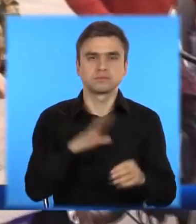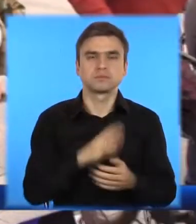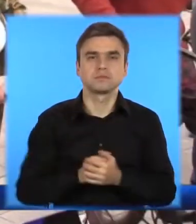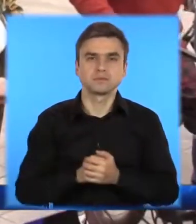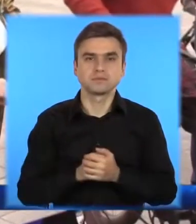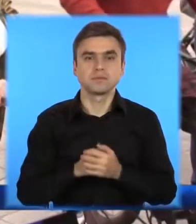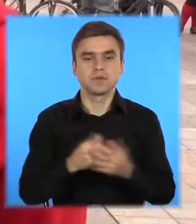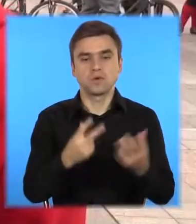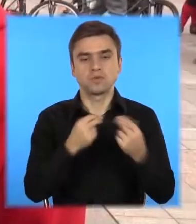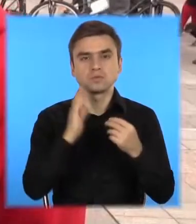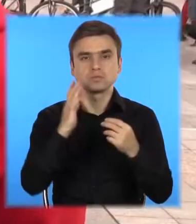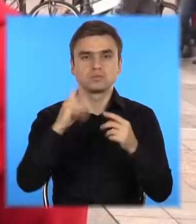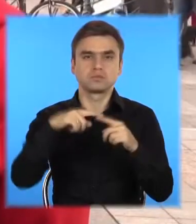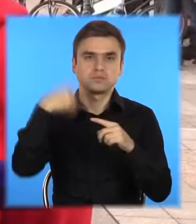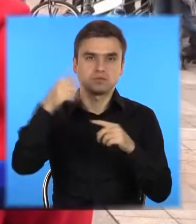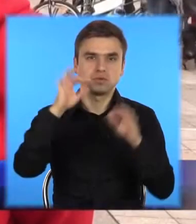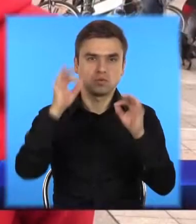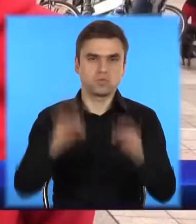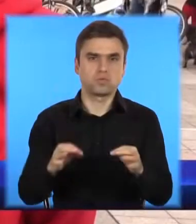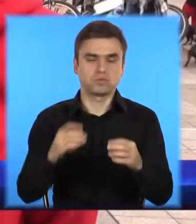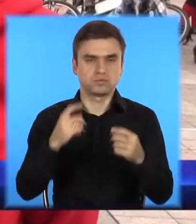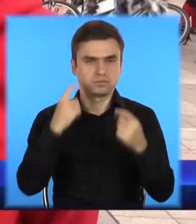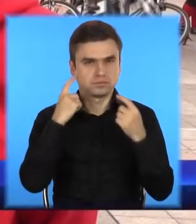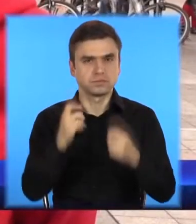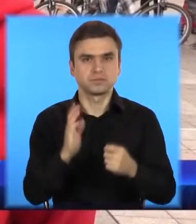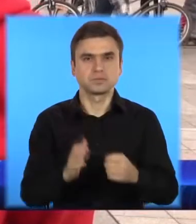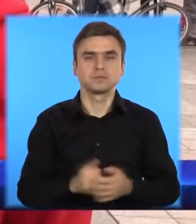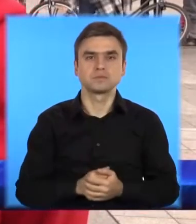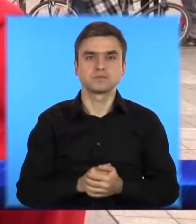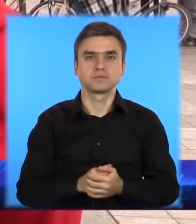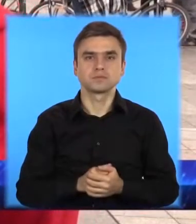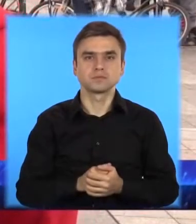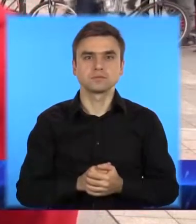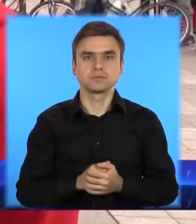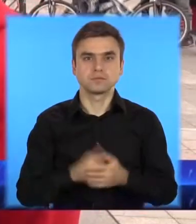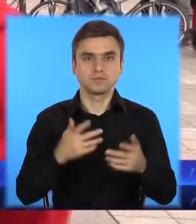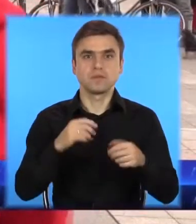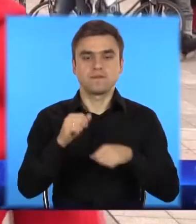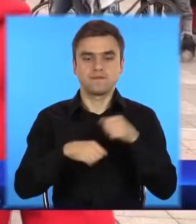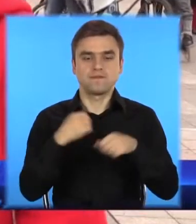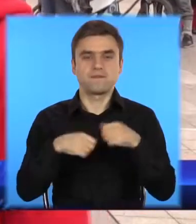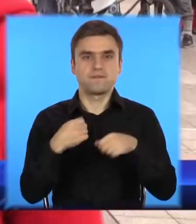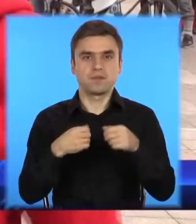велопробіг. Це велопробіг, після велодівішника, я вважаю, що він